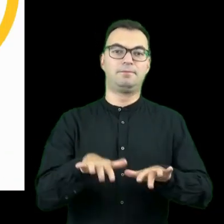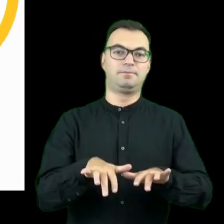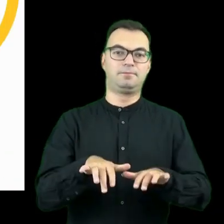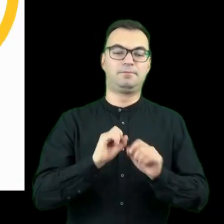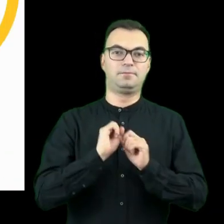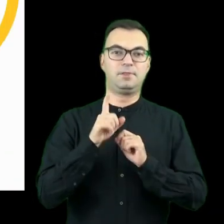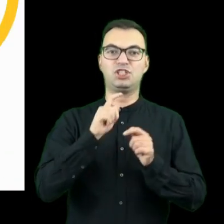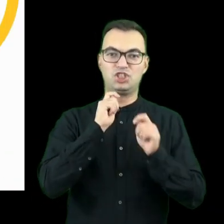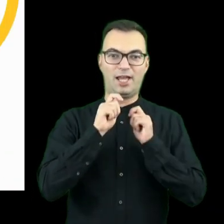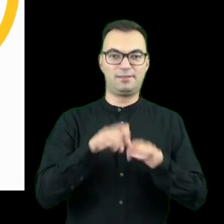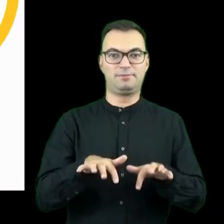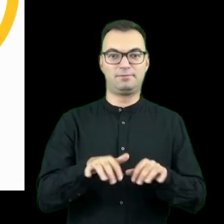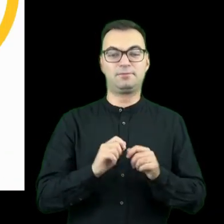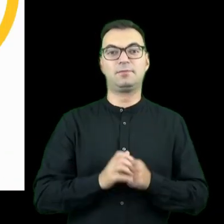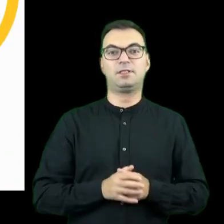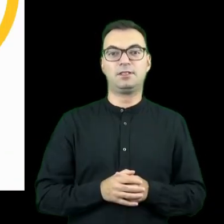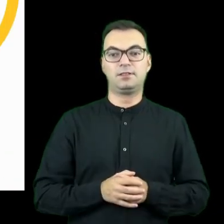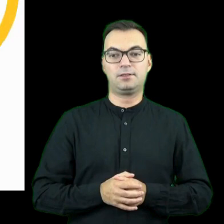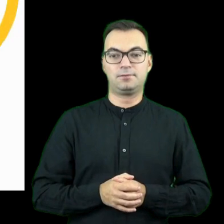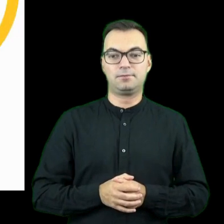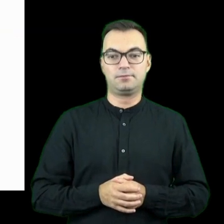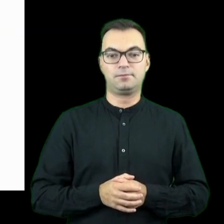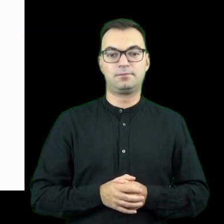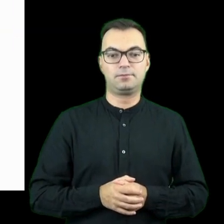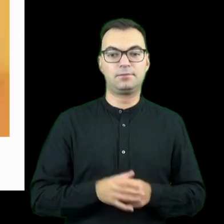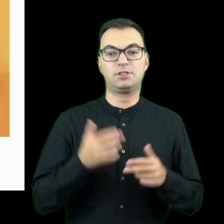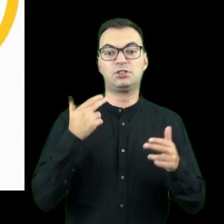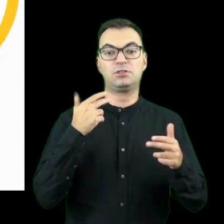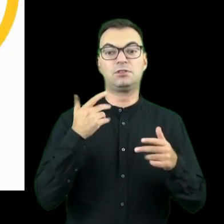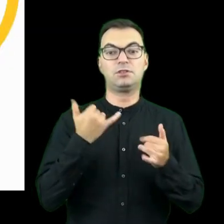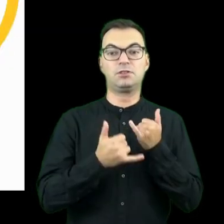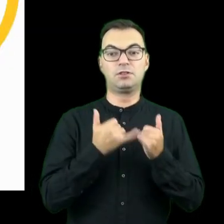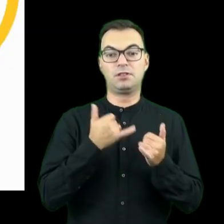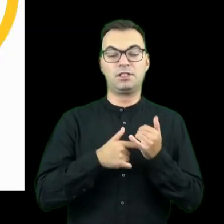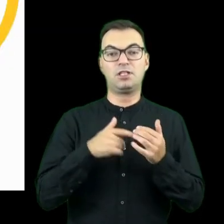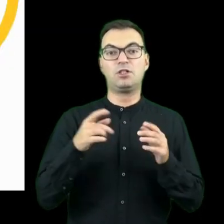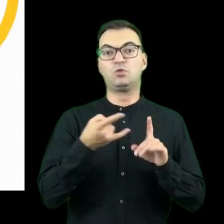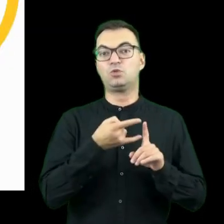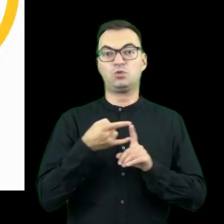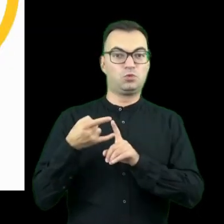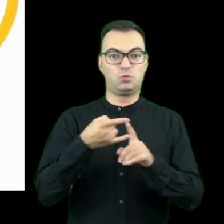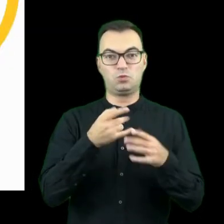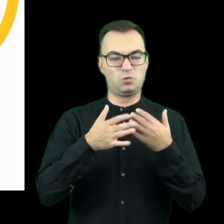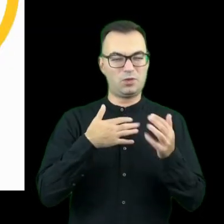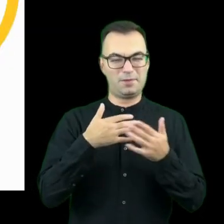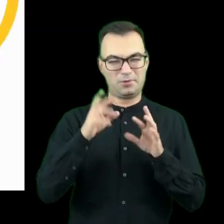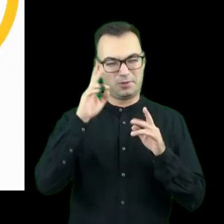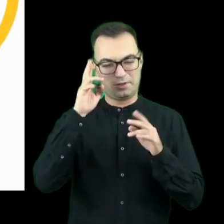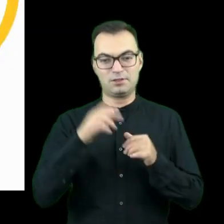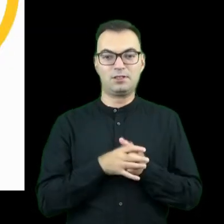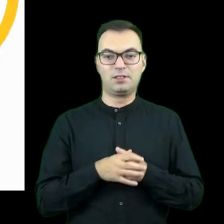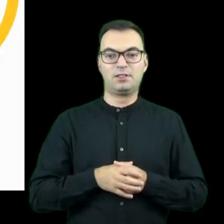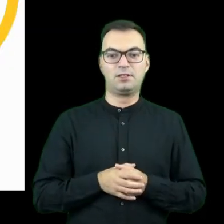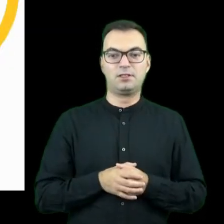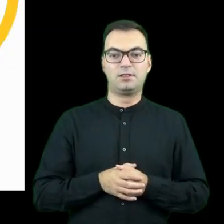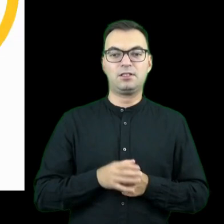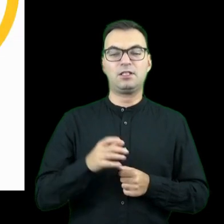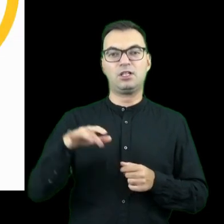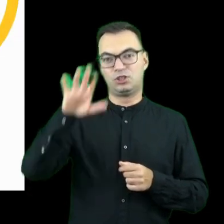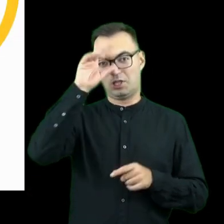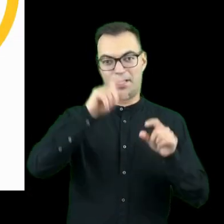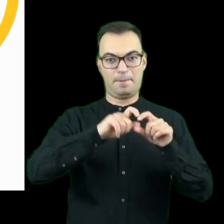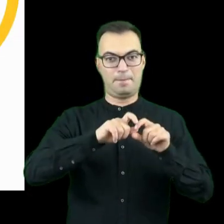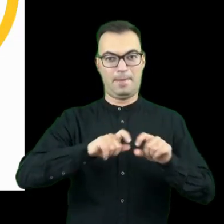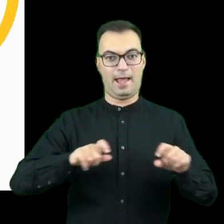przerwać, czyli użyć czatu. Jeżeli nie jesteście zaznajomieni dobrze z Zoomem, to czat jest to taki na tym szarym pasku,